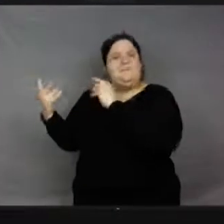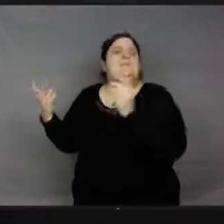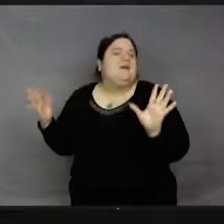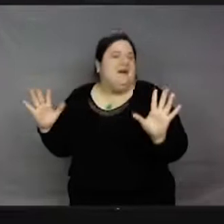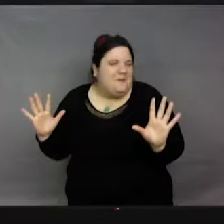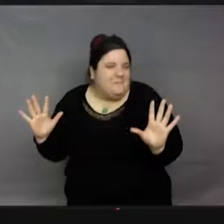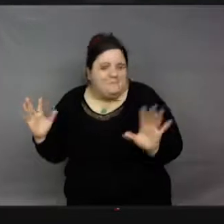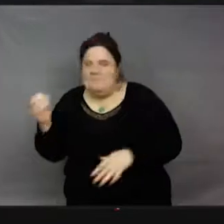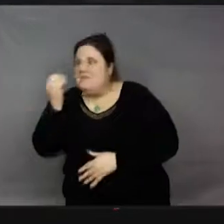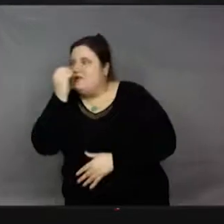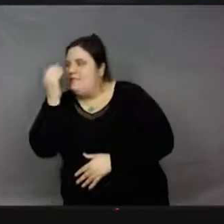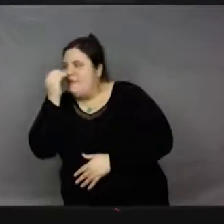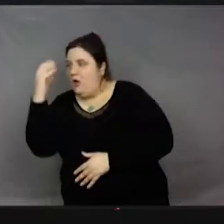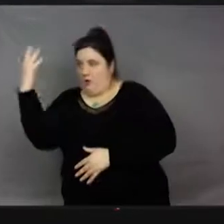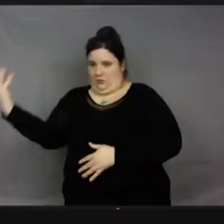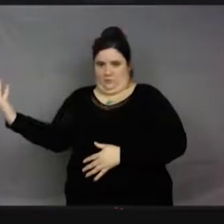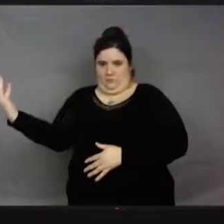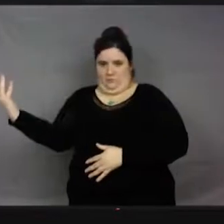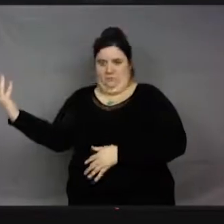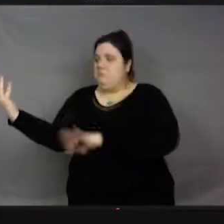envoient des charges électriques